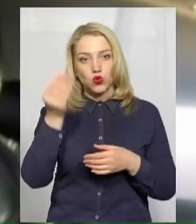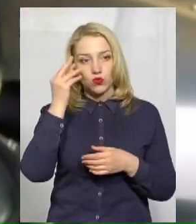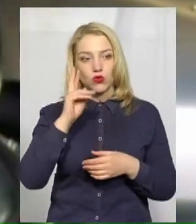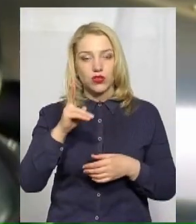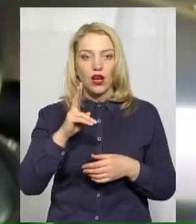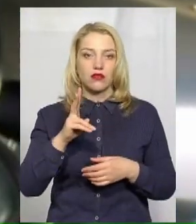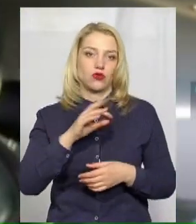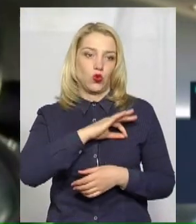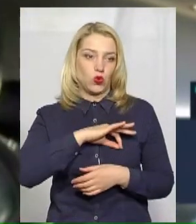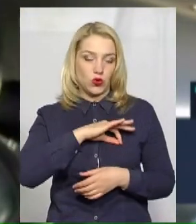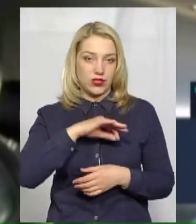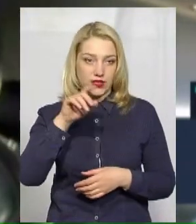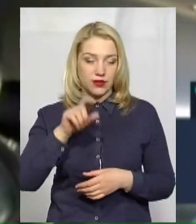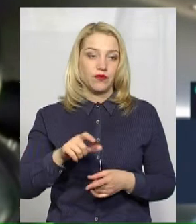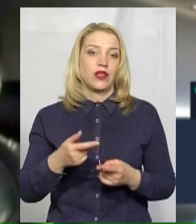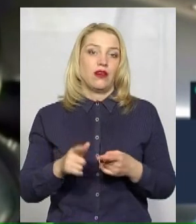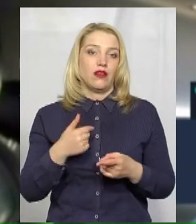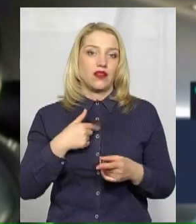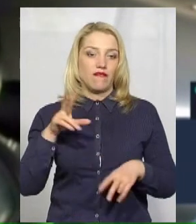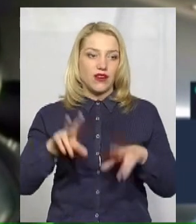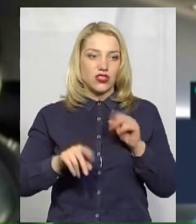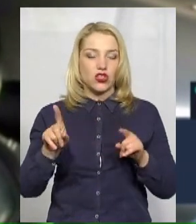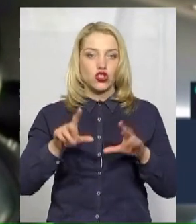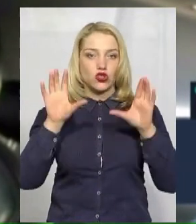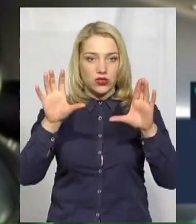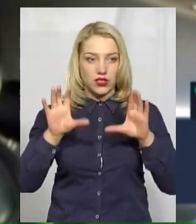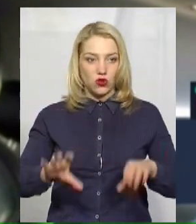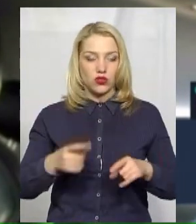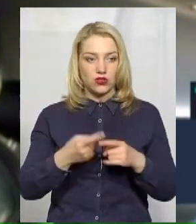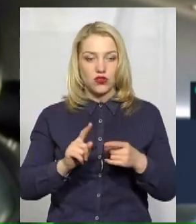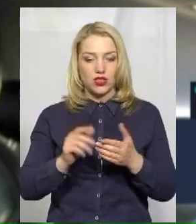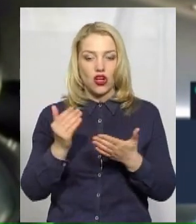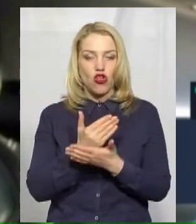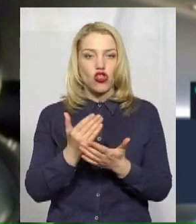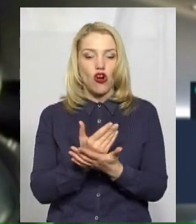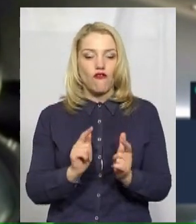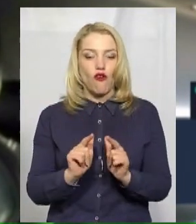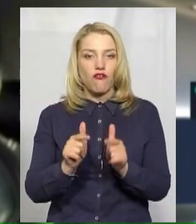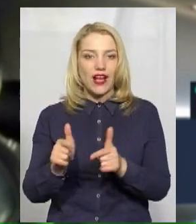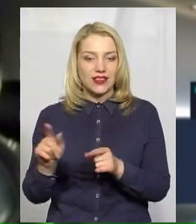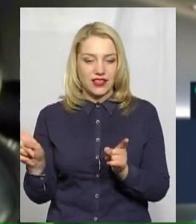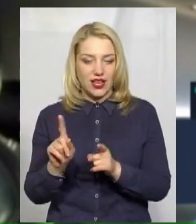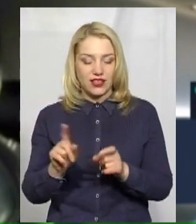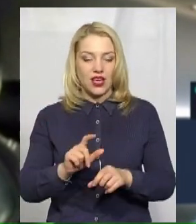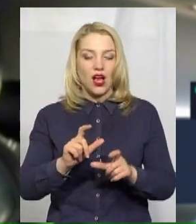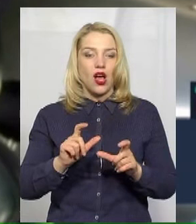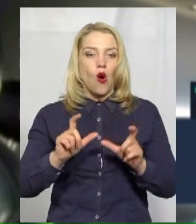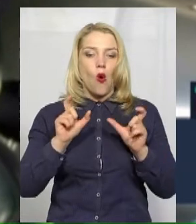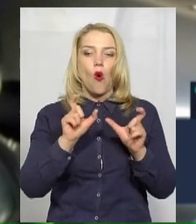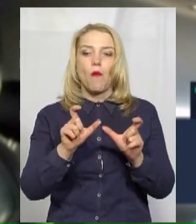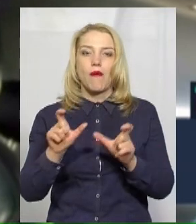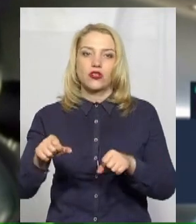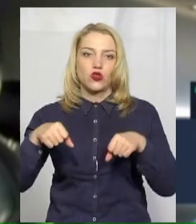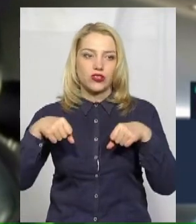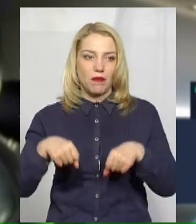Я вважаю, що законність ось цих нововведень, які обмежують права громадян, вона